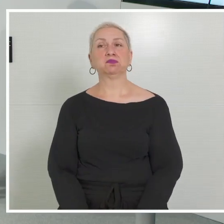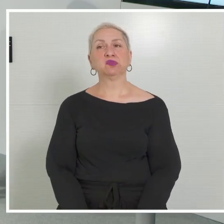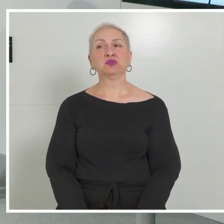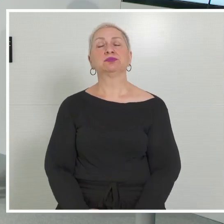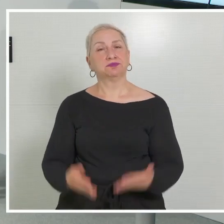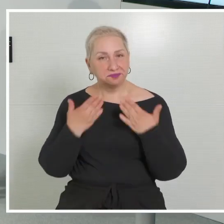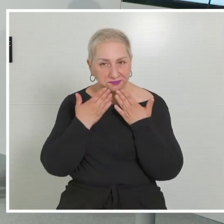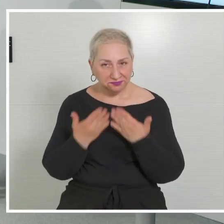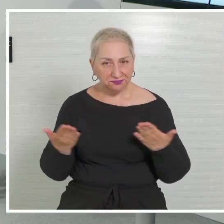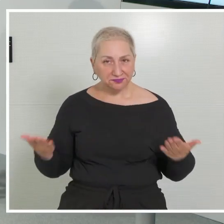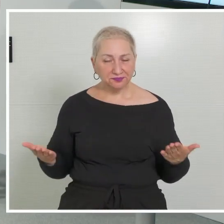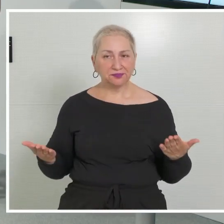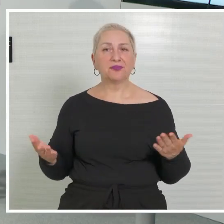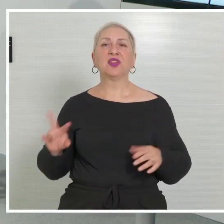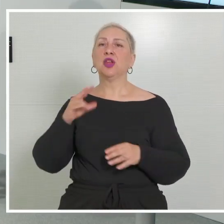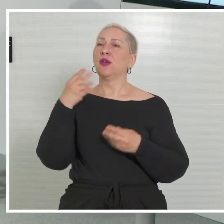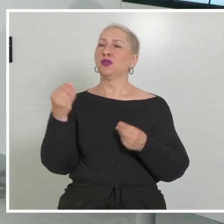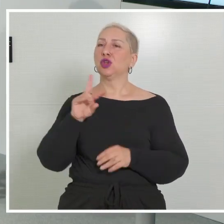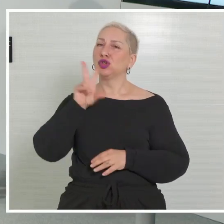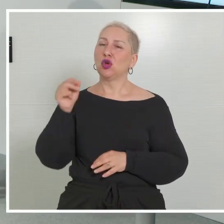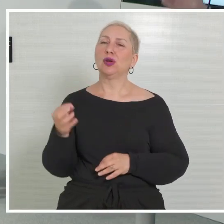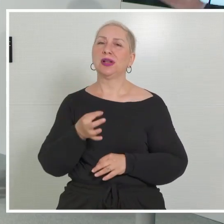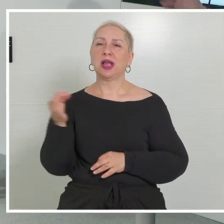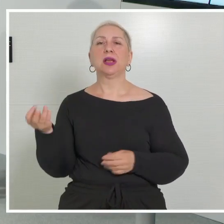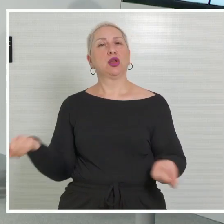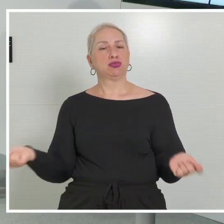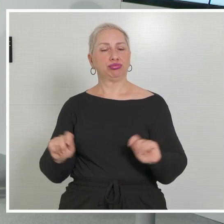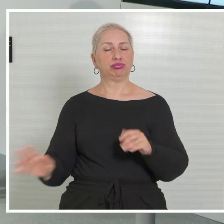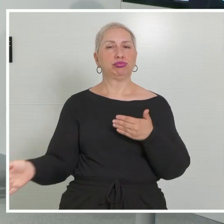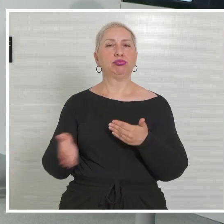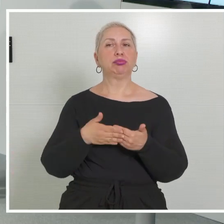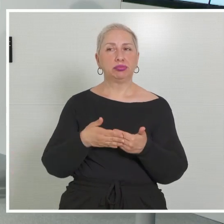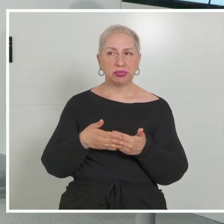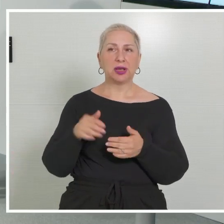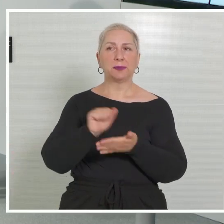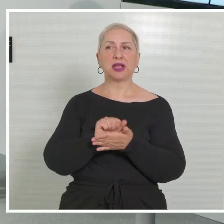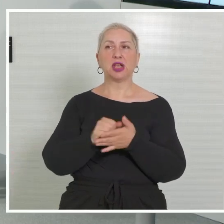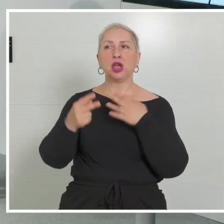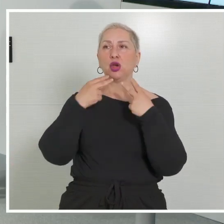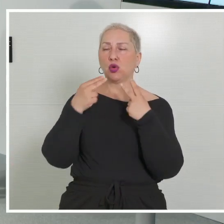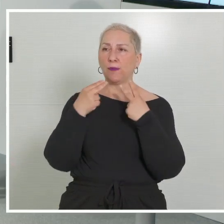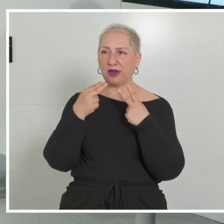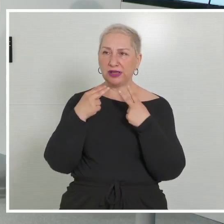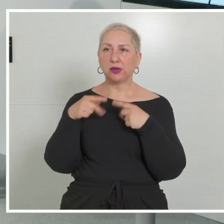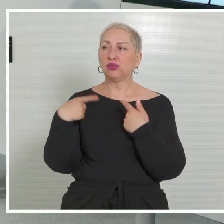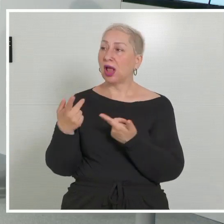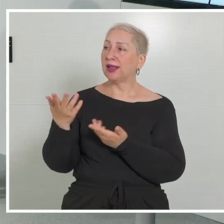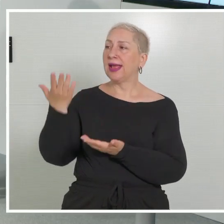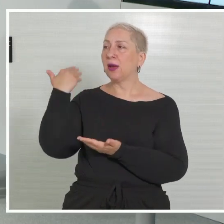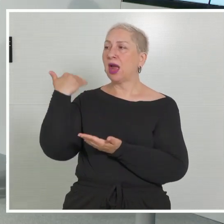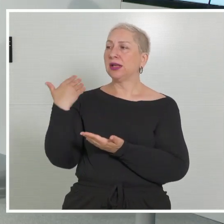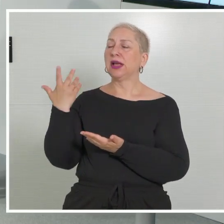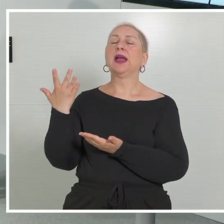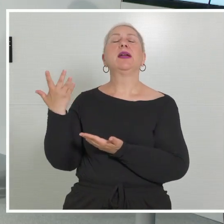Vielen Dank. Wir wünschen einen schönen Tag und schließen damit die Pressekonferenz. Die beiden Zivildiener, beziehungsweise ehemalige Zivildiener stehen jetzt für weitere Fragen zur Verfügung.